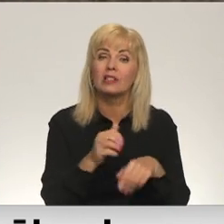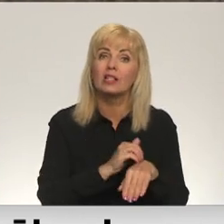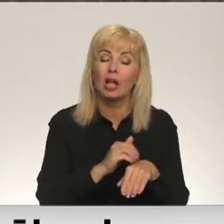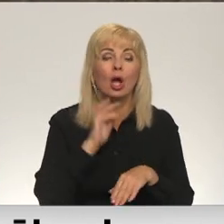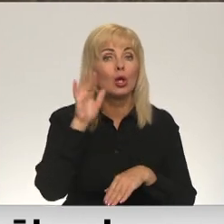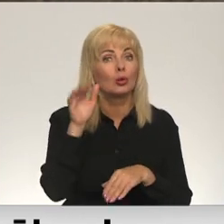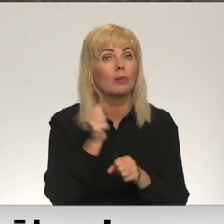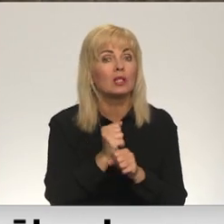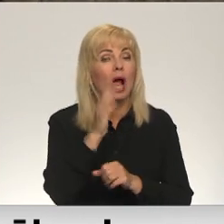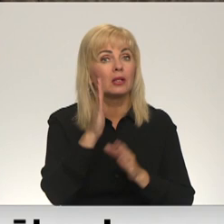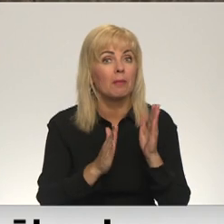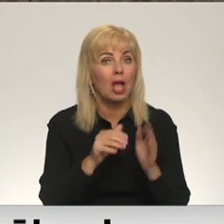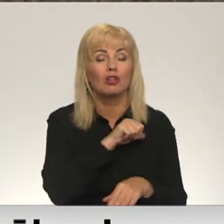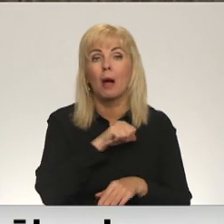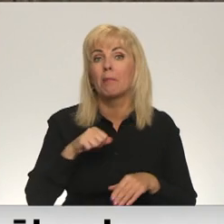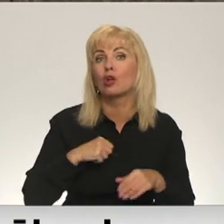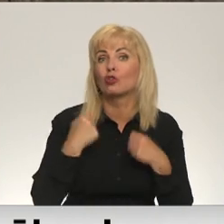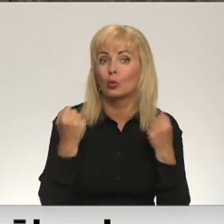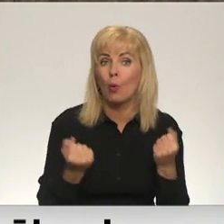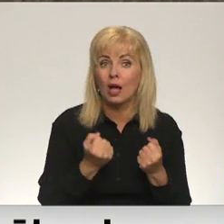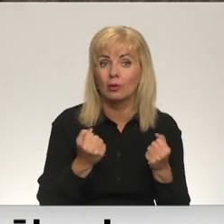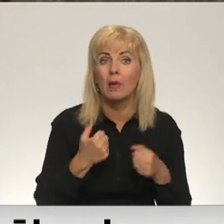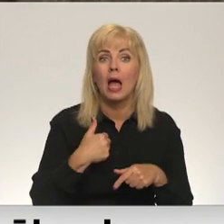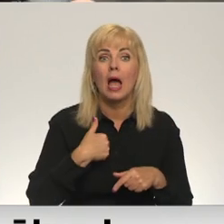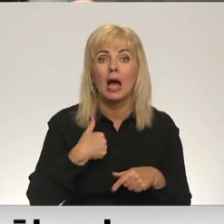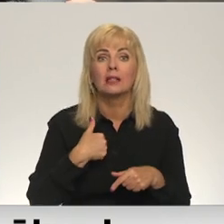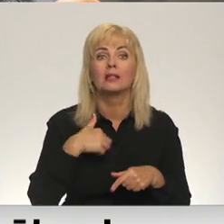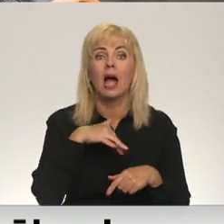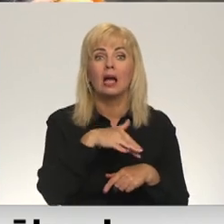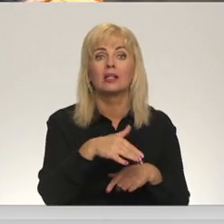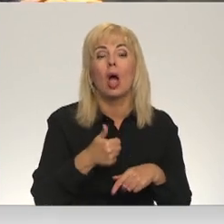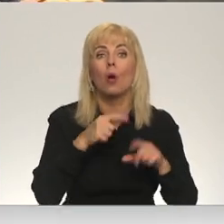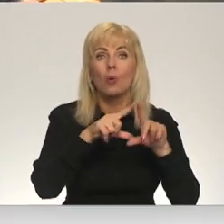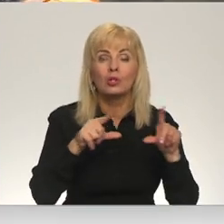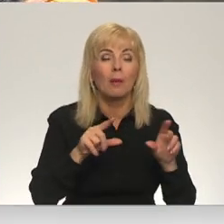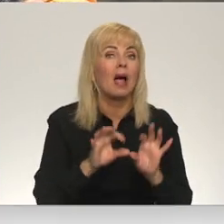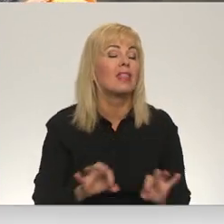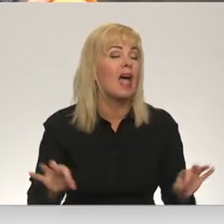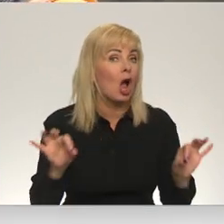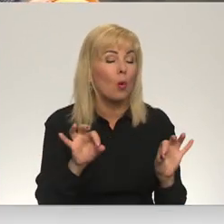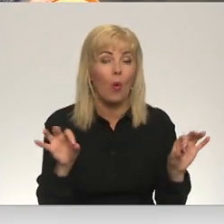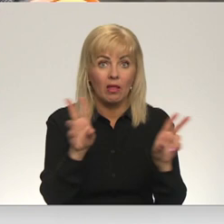nolēmis strādāt mežākā pašno darbinātais. Es arī aizgāju uzņēmu, kurā es nezināju pilnīgi neko.